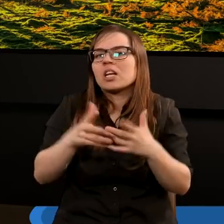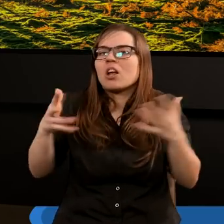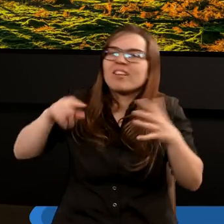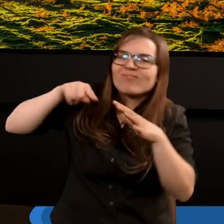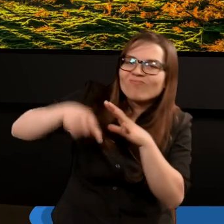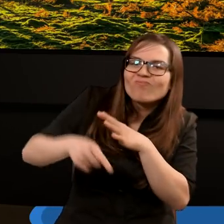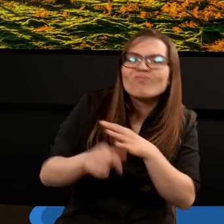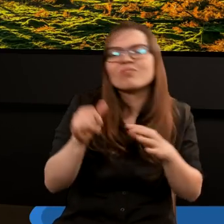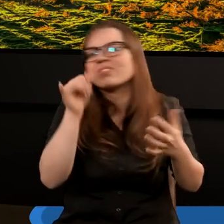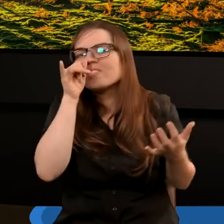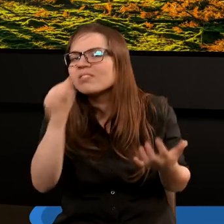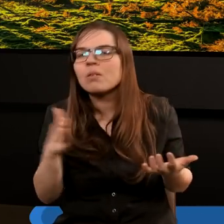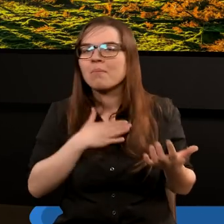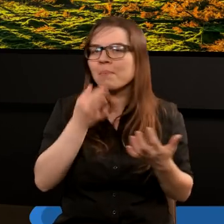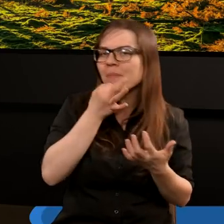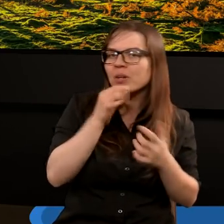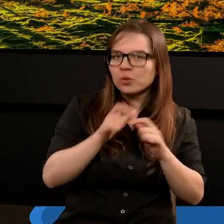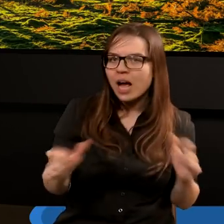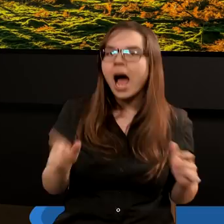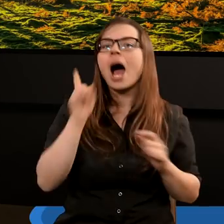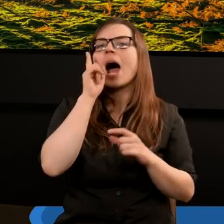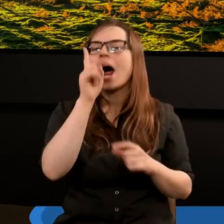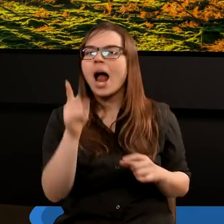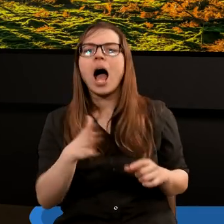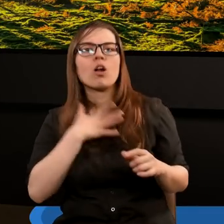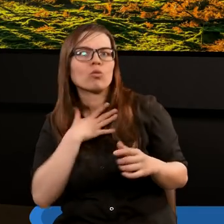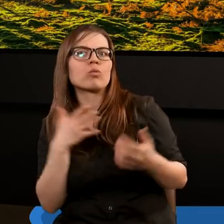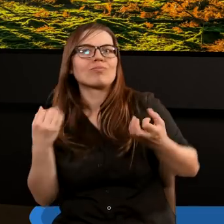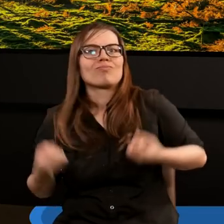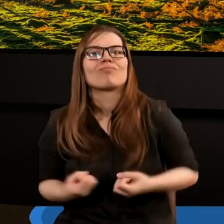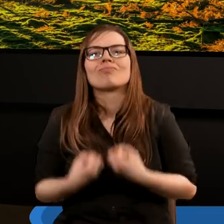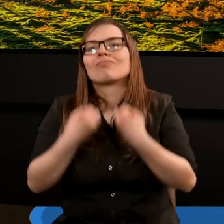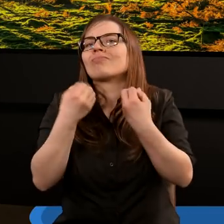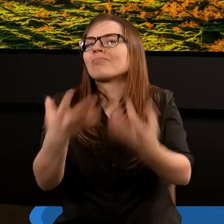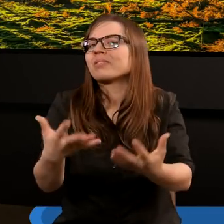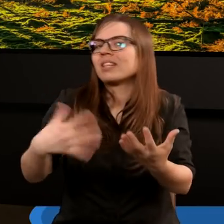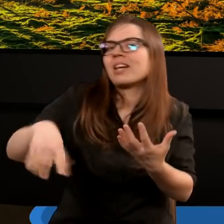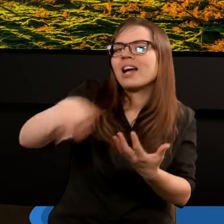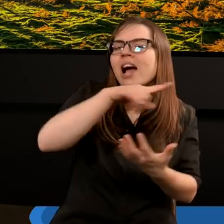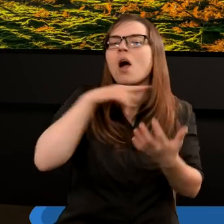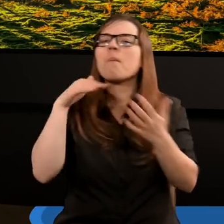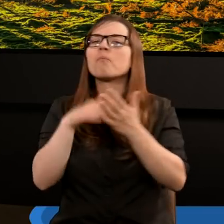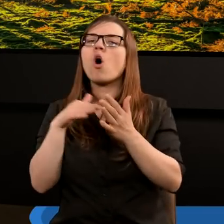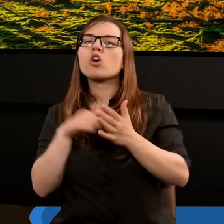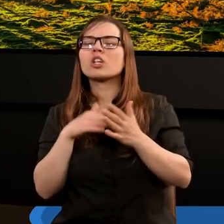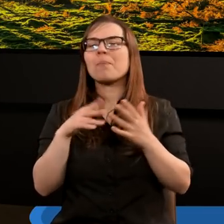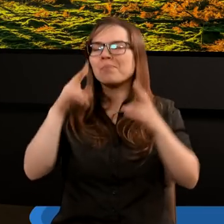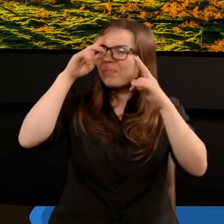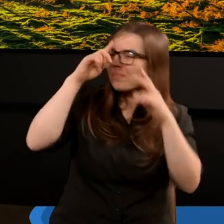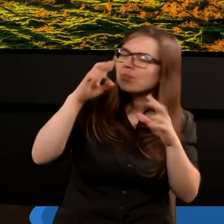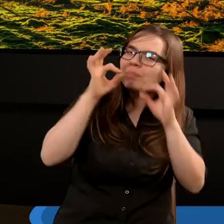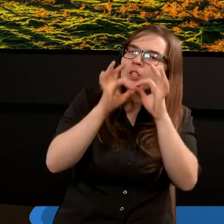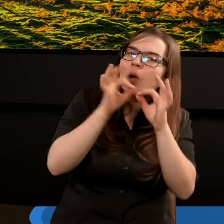głębiej podyskutować, ale mam nadzieję, że wywołaliśmy taką wśród widzów, taką potrzebę tego, aby to